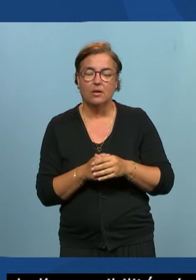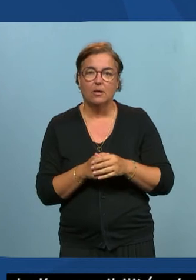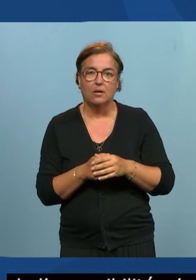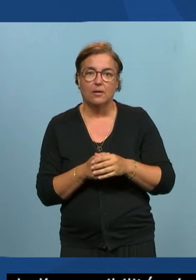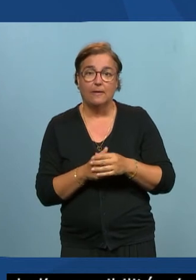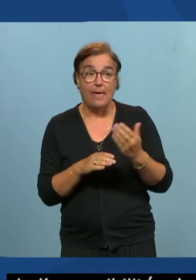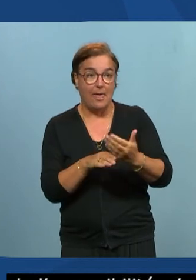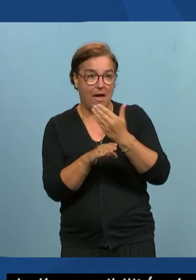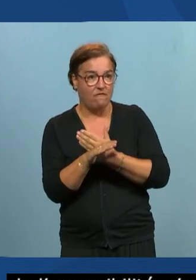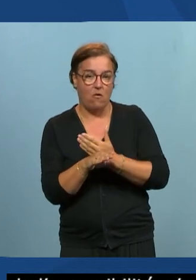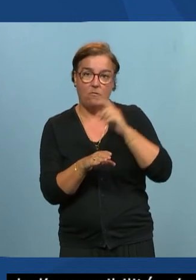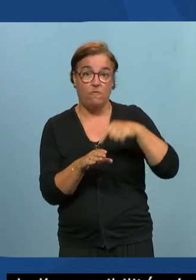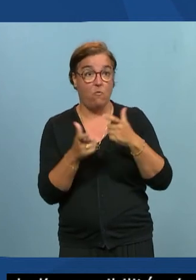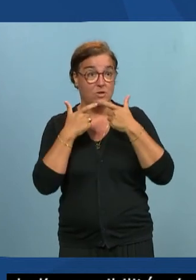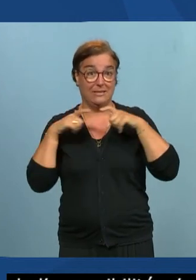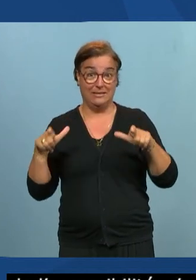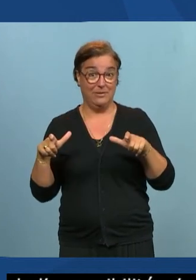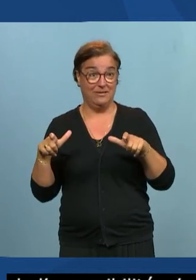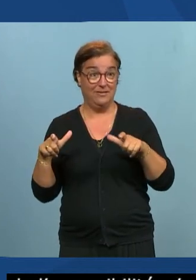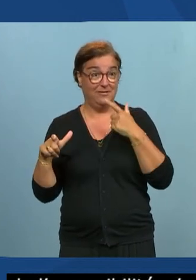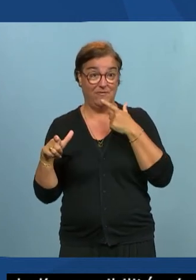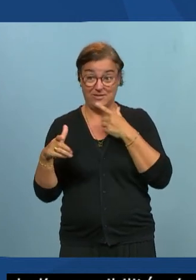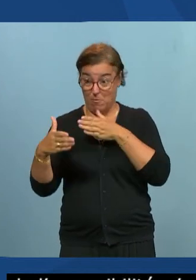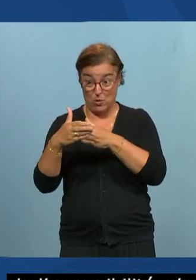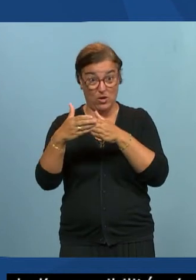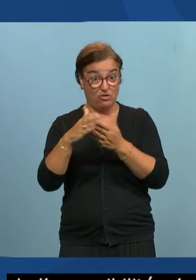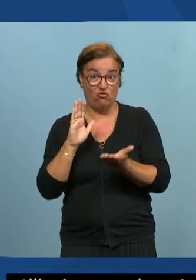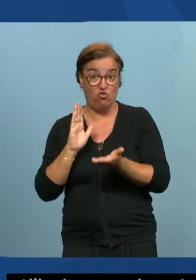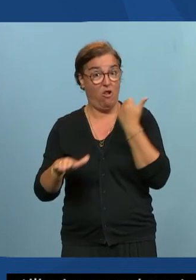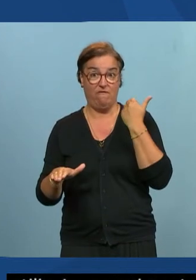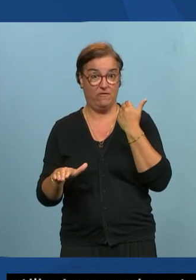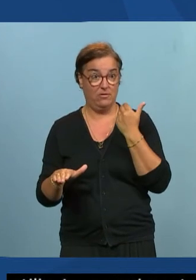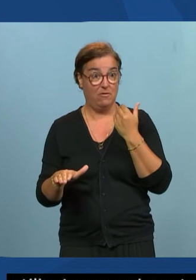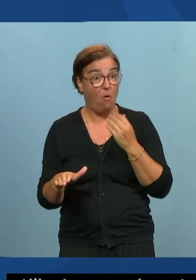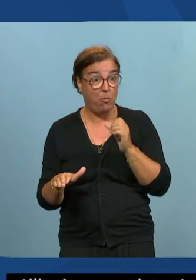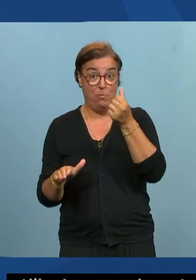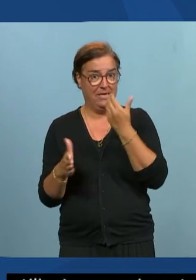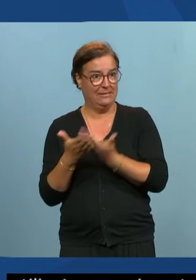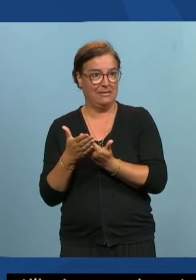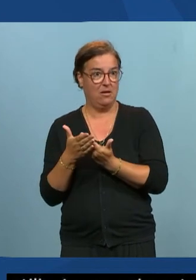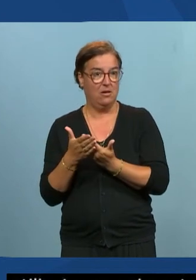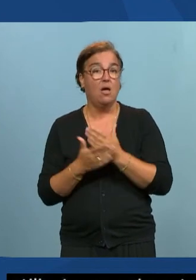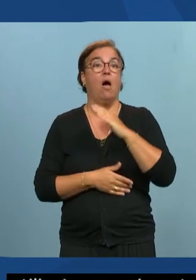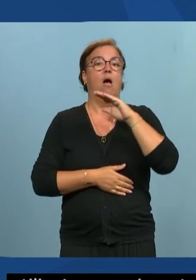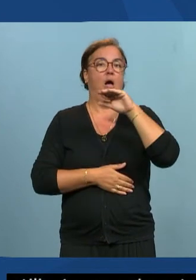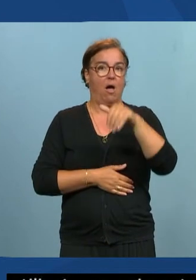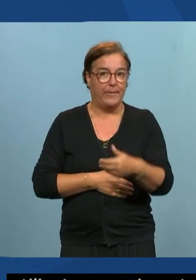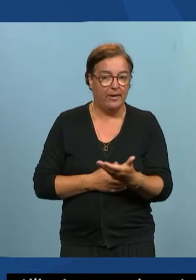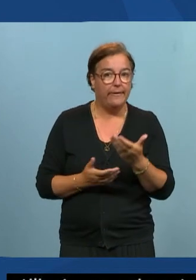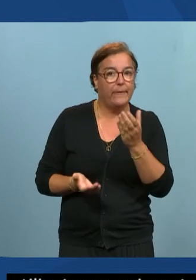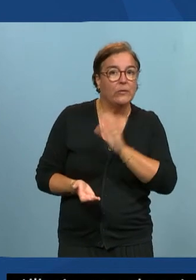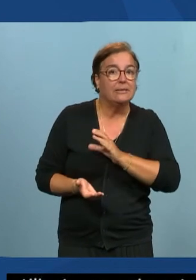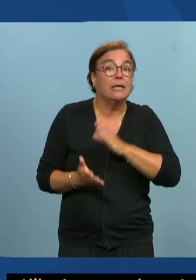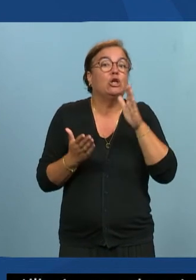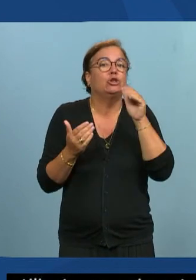le préalable c que ce soit accessible c'est de faire tomber les barrières après on va essayer et c'est un autre sujet et j'espère que dans quelques